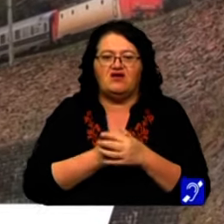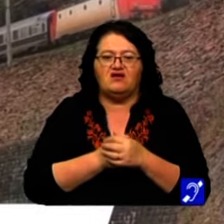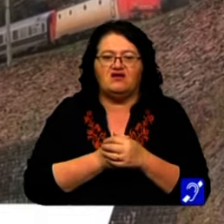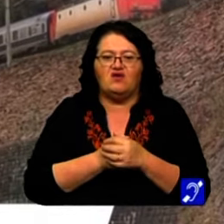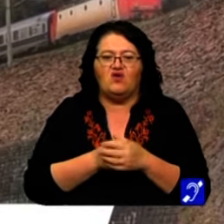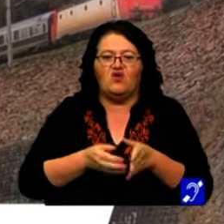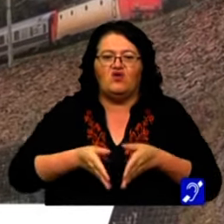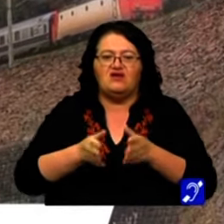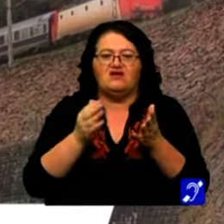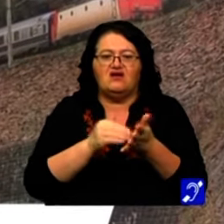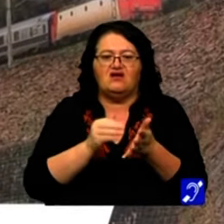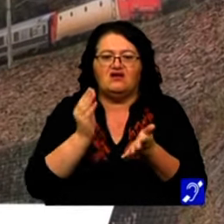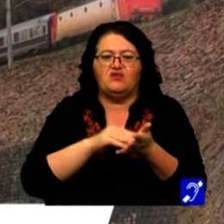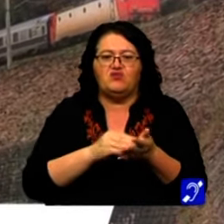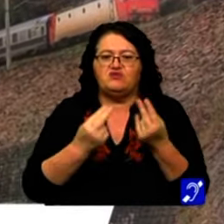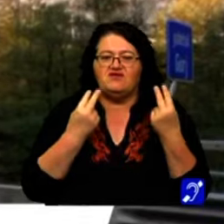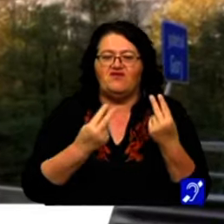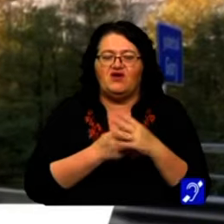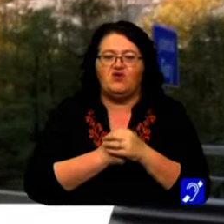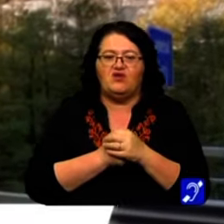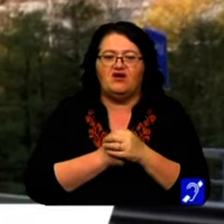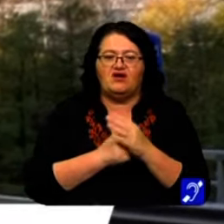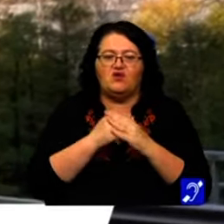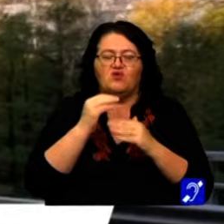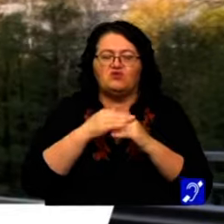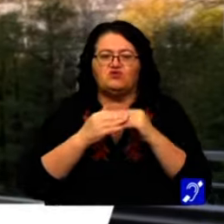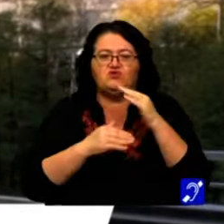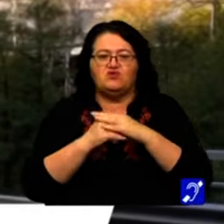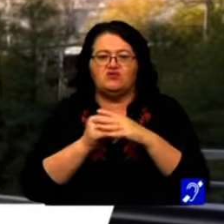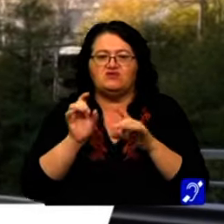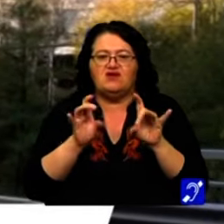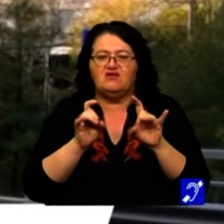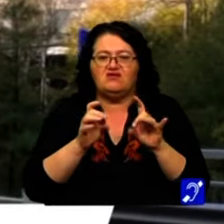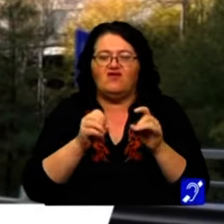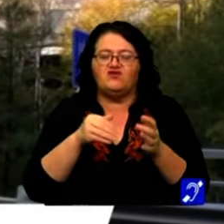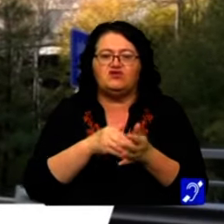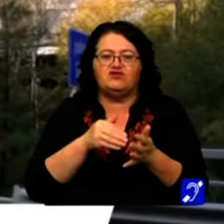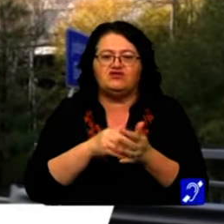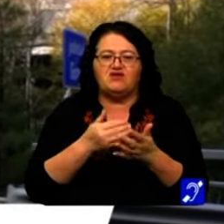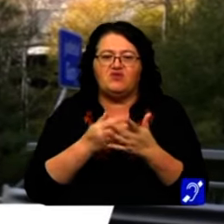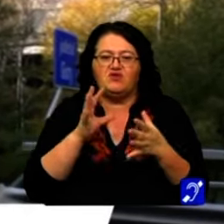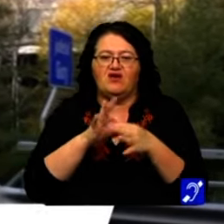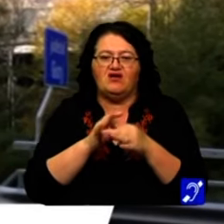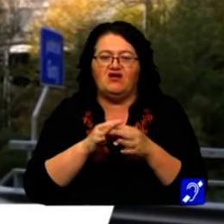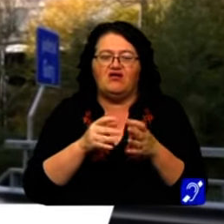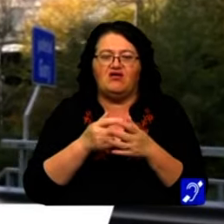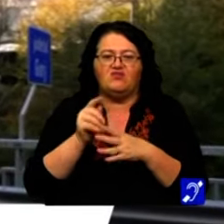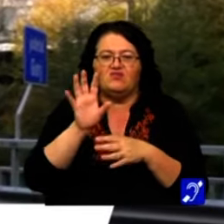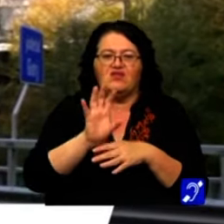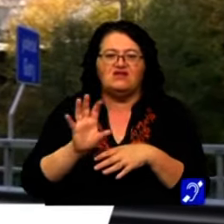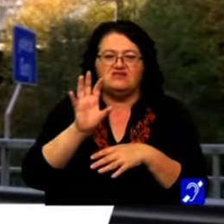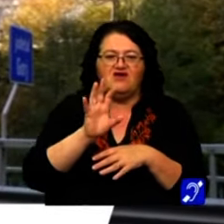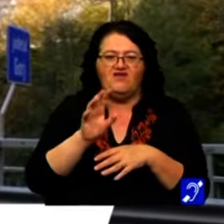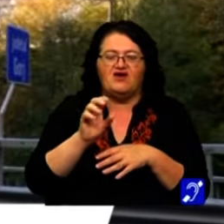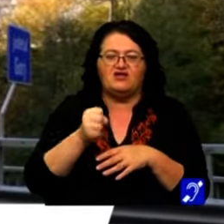o linie care trebuie pusă în valoare. Construcția căii ferate nu a fost numea o necesitate pentru a lega Transilvania de sudul țării,